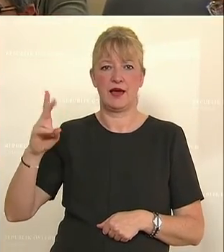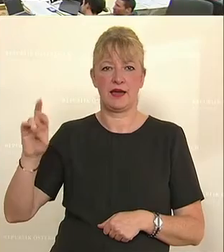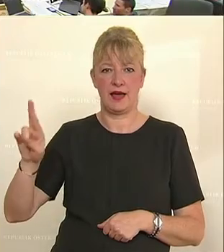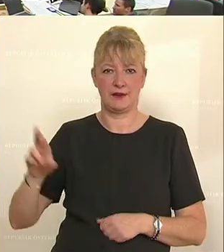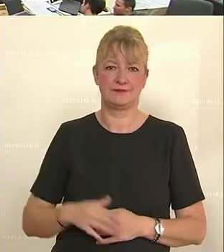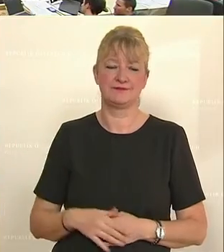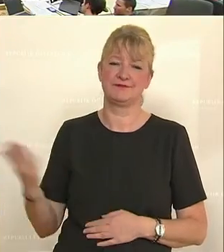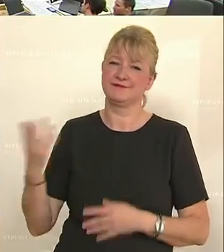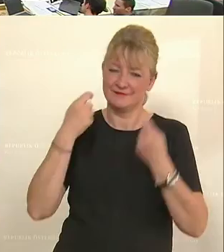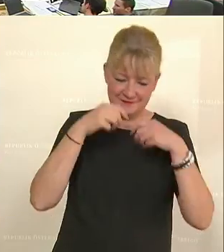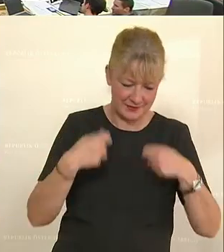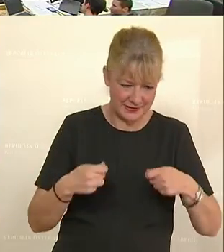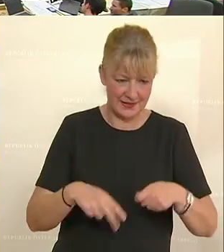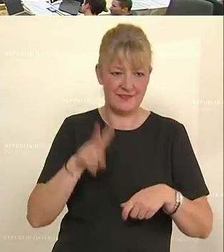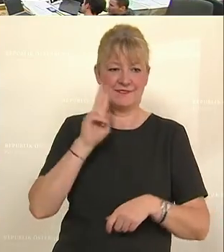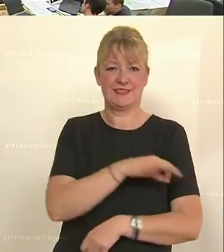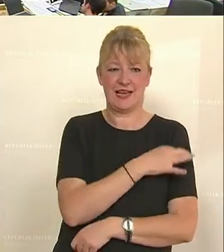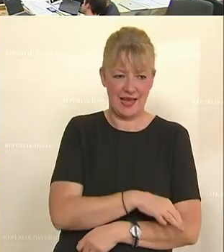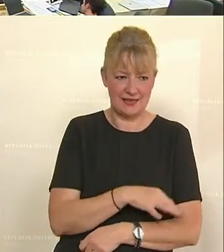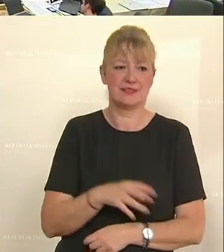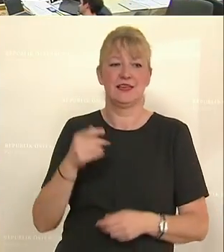-Sicherheit, Gebäudesicherheit und Digitalisierung würden damit finanziert werden.